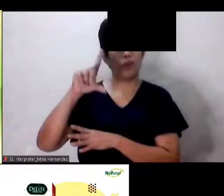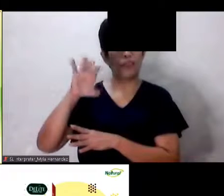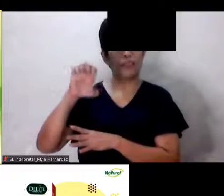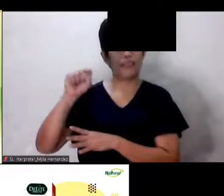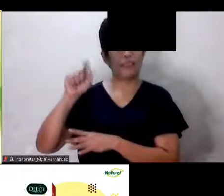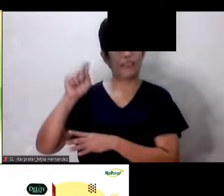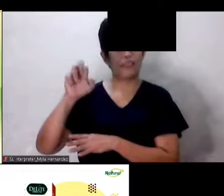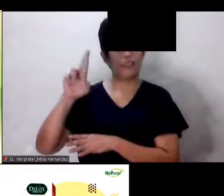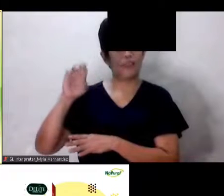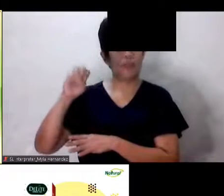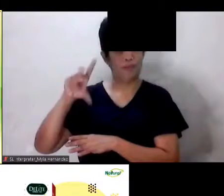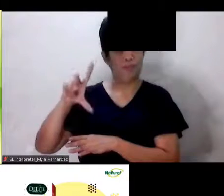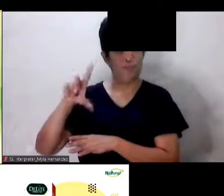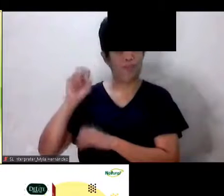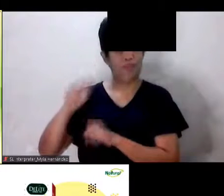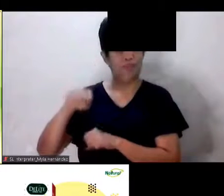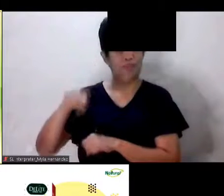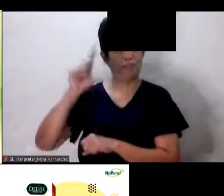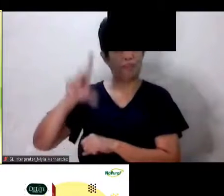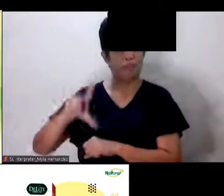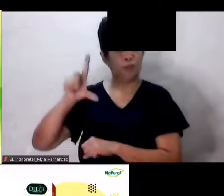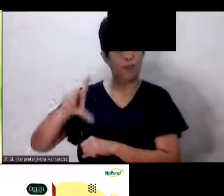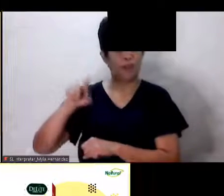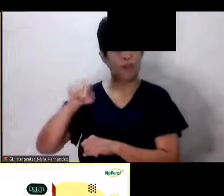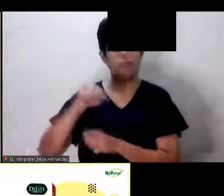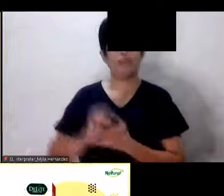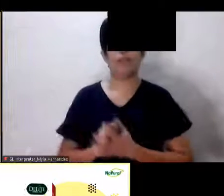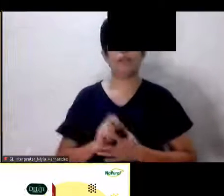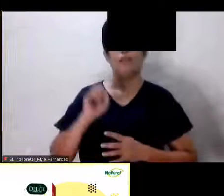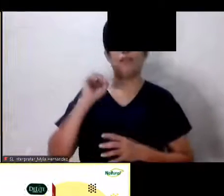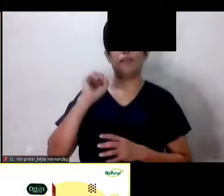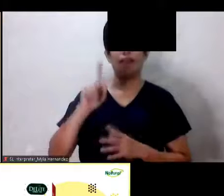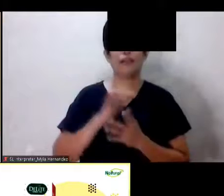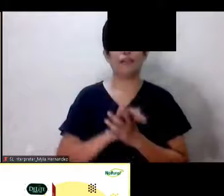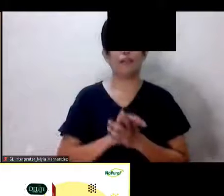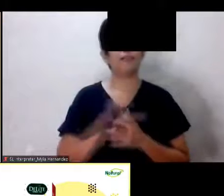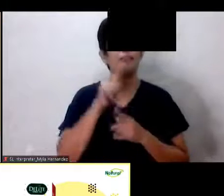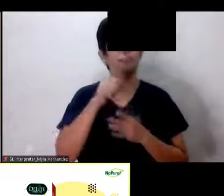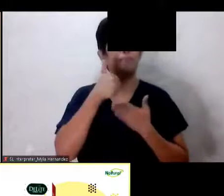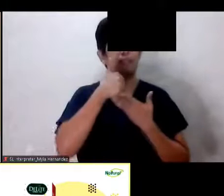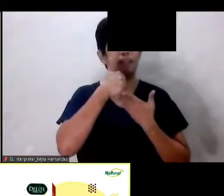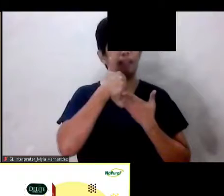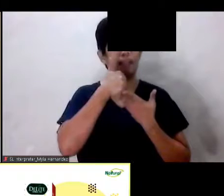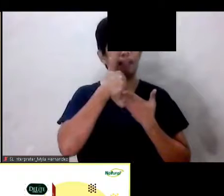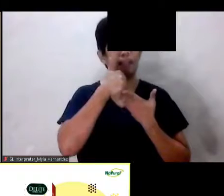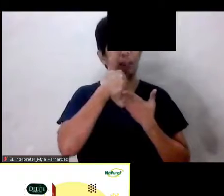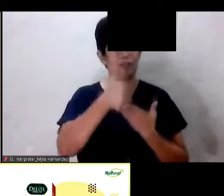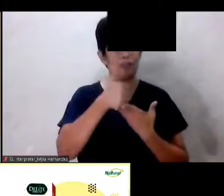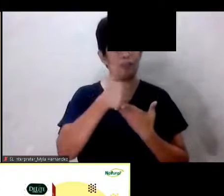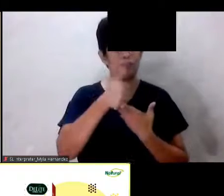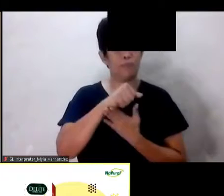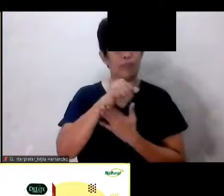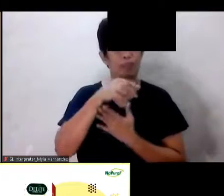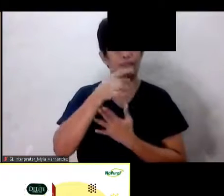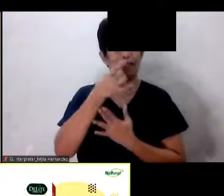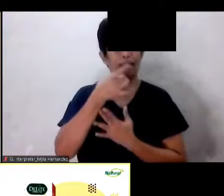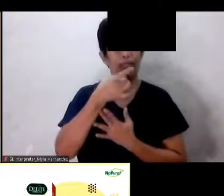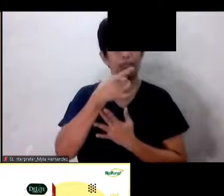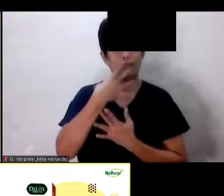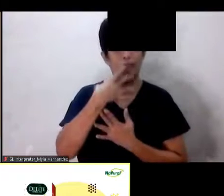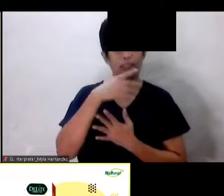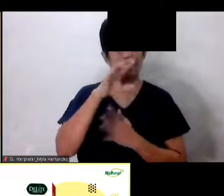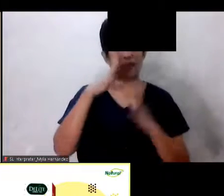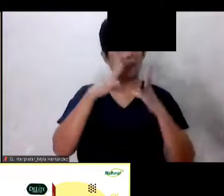ba daw siya ng kolesterol Ayan, go ahead Buddy Benson Okay, nakakatulong ang pag-inom ng Ampalea Ampalea Plus